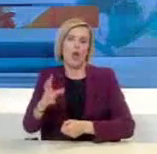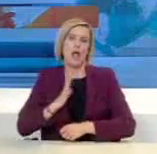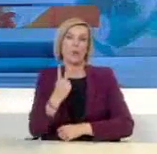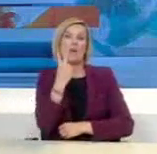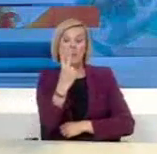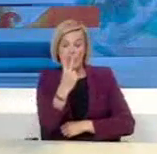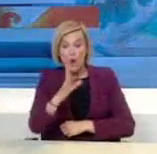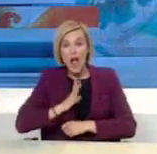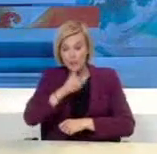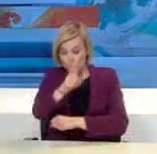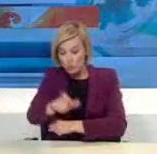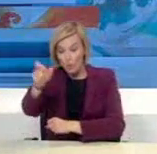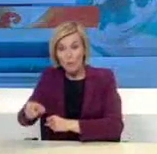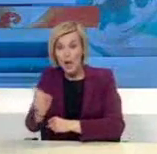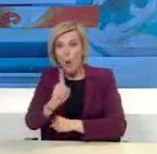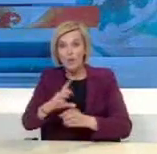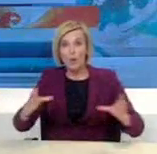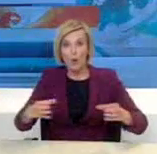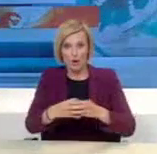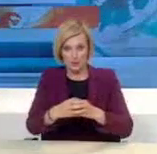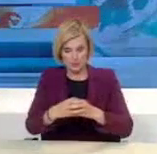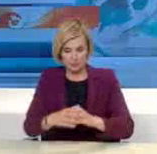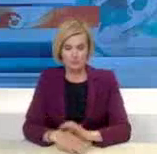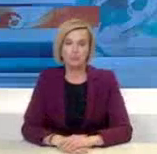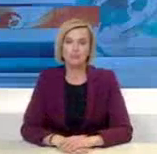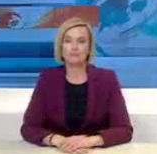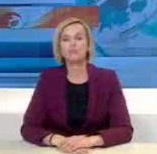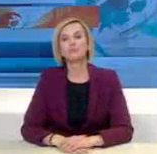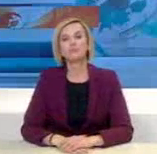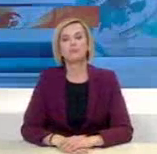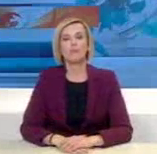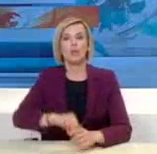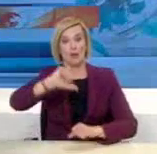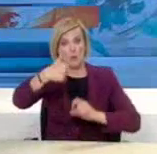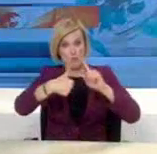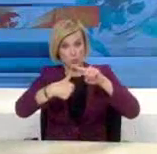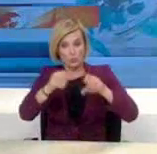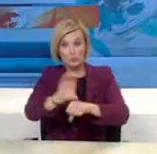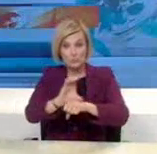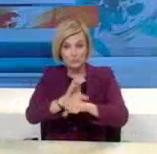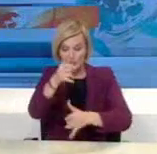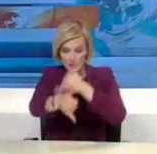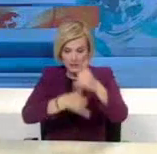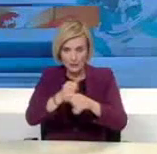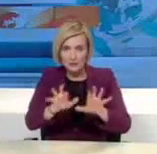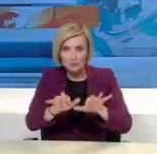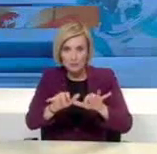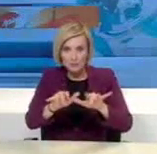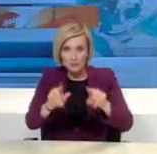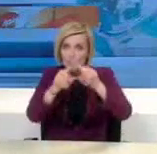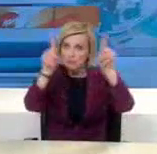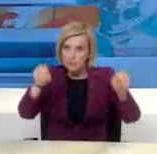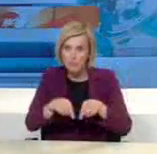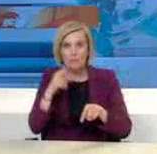Χαρδαλιάς. Αυτό γίνεται με τρεις τρόπους. Ο πρώτος τρόπος είναι η φόρμα, που βρίσκεται στο site. Ο δεύτερος είναι ένα λευκό χαρτί,